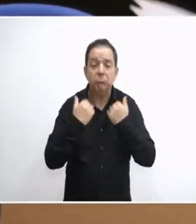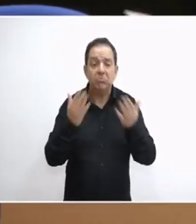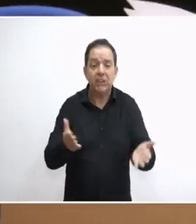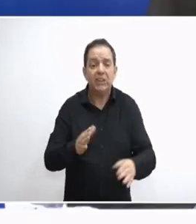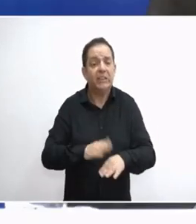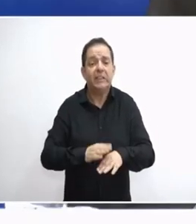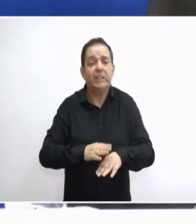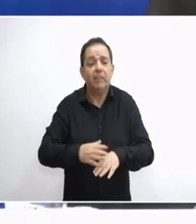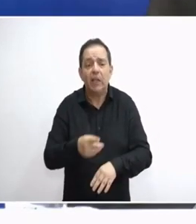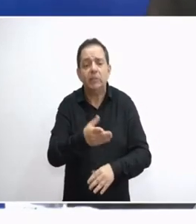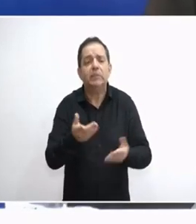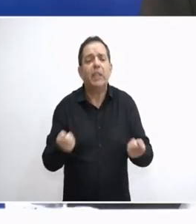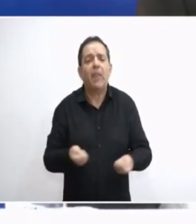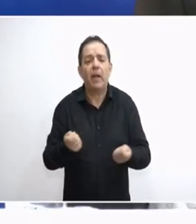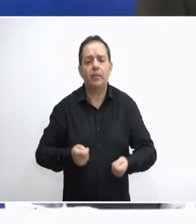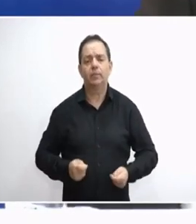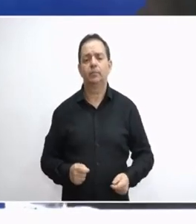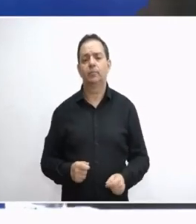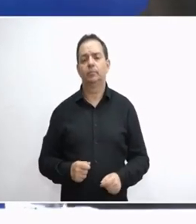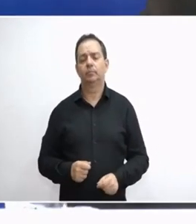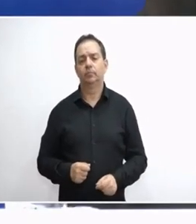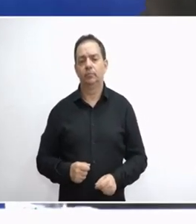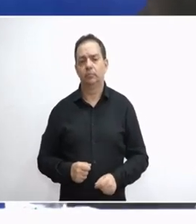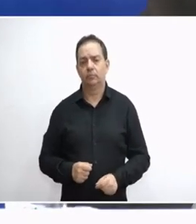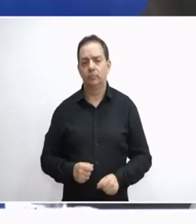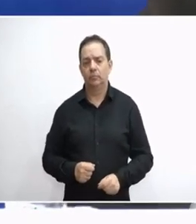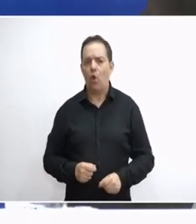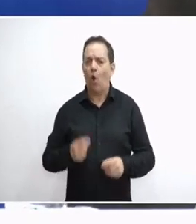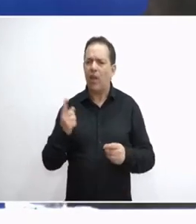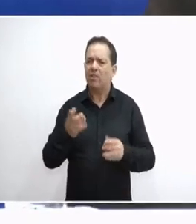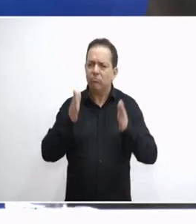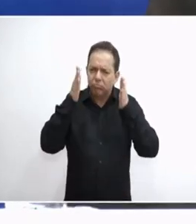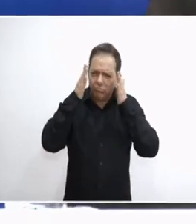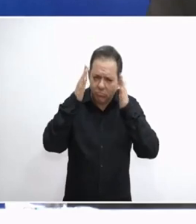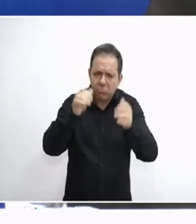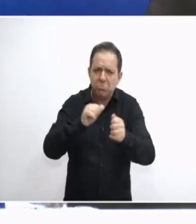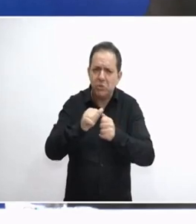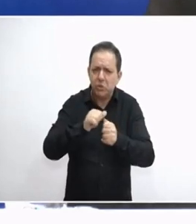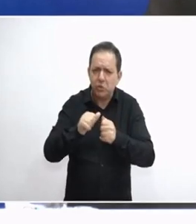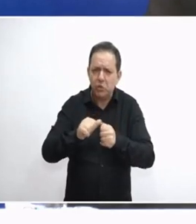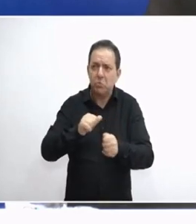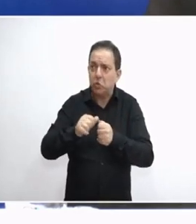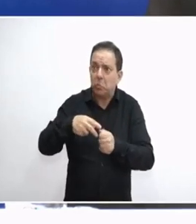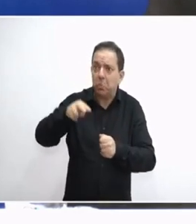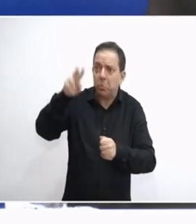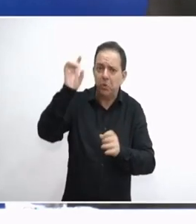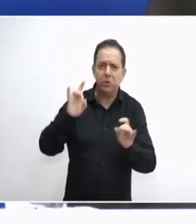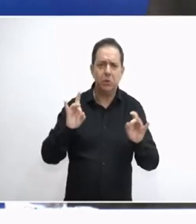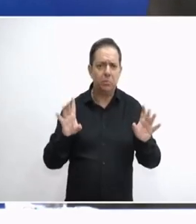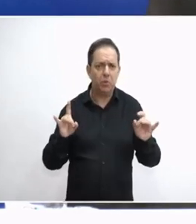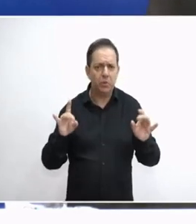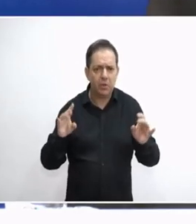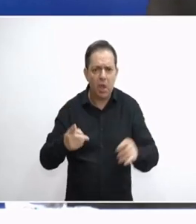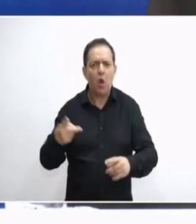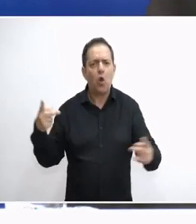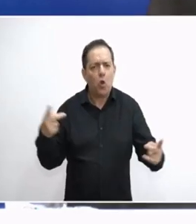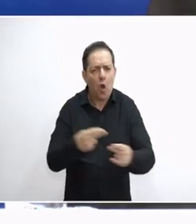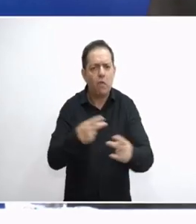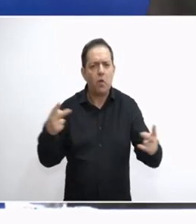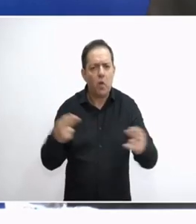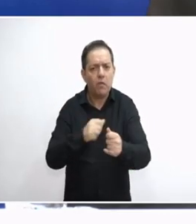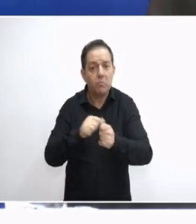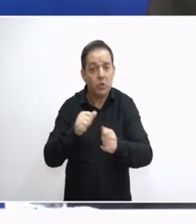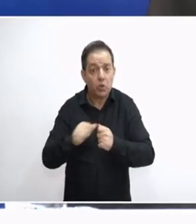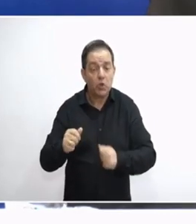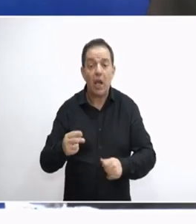αυτό και τι θα κάνετε εσείς. Ναι, όλοι ασχολούνται με τους μισθούς, αλλά οι μισθοί δεν ανεβαίνουν και ούτε θα νέμουν ποτέ. Είδαμε τους μισθούς να κόβονται, αλλά